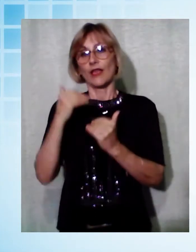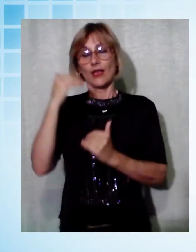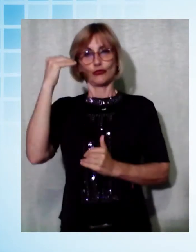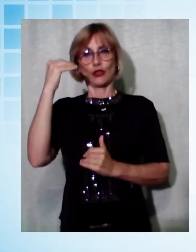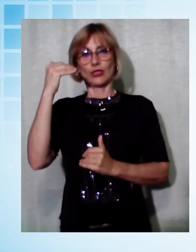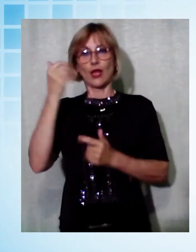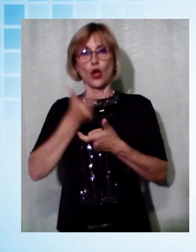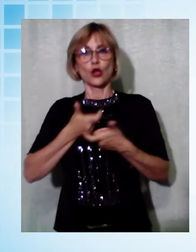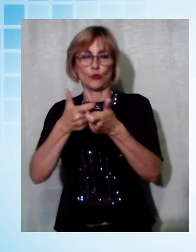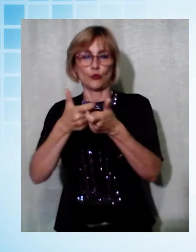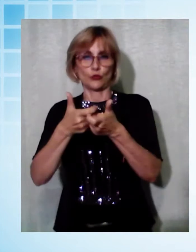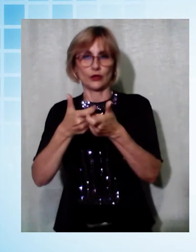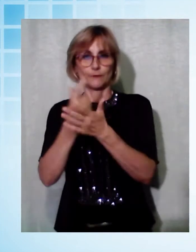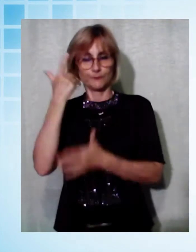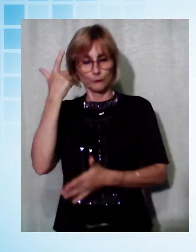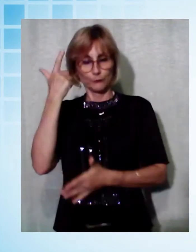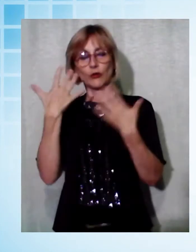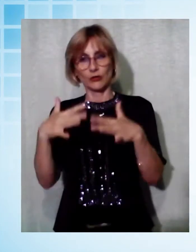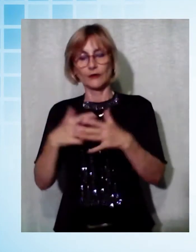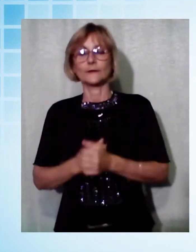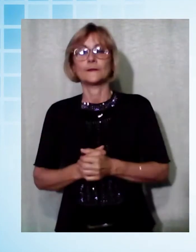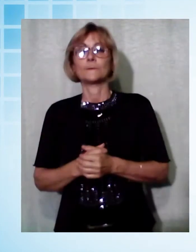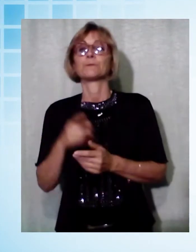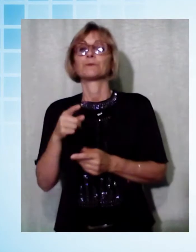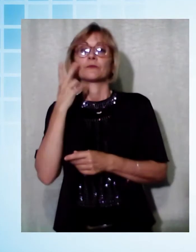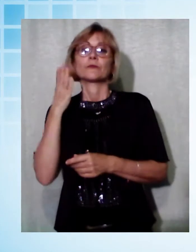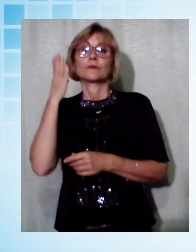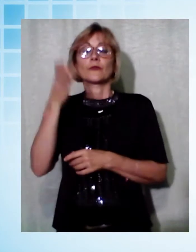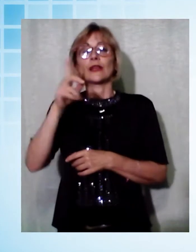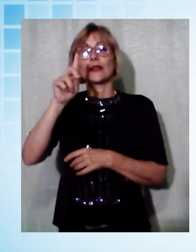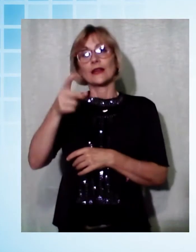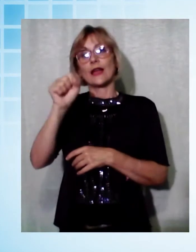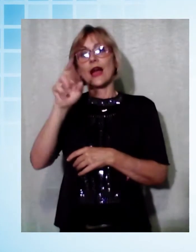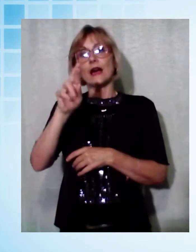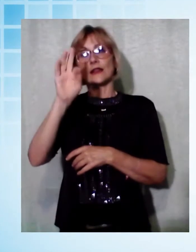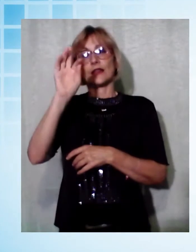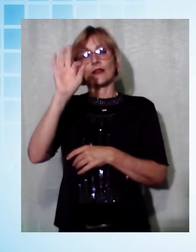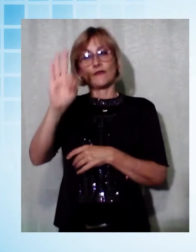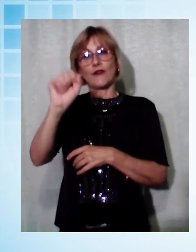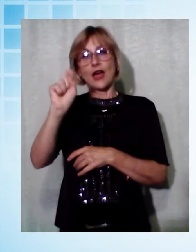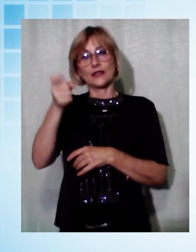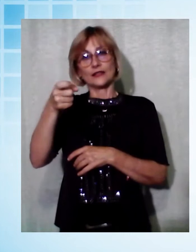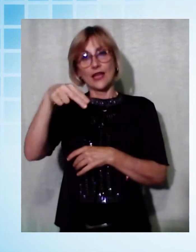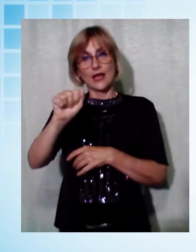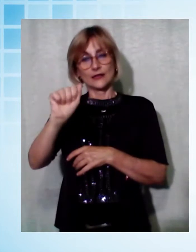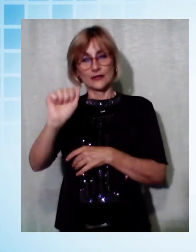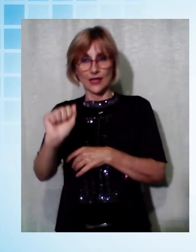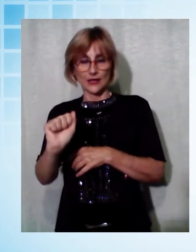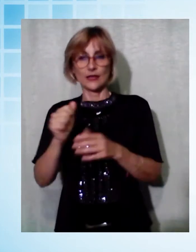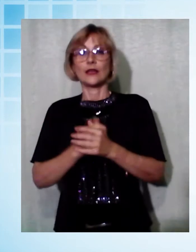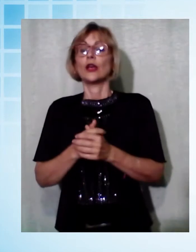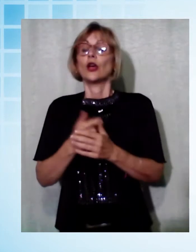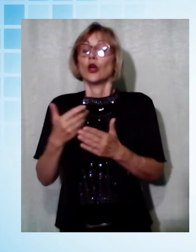Andiamo in Garfagnana per la notizia che sarà donato, un nuovo mezzo